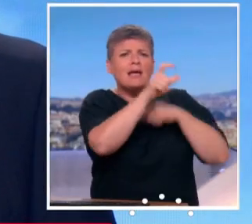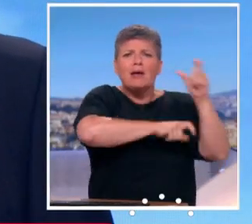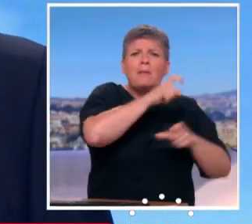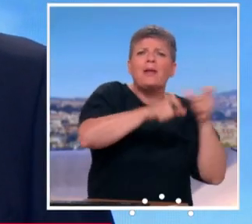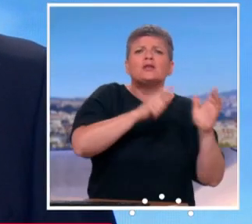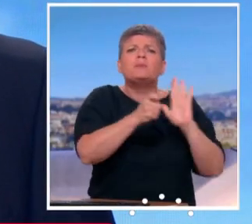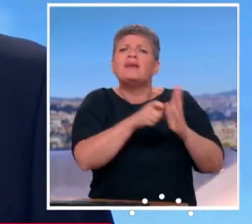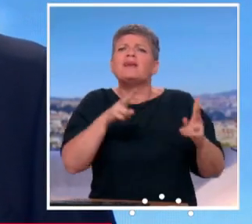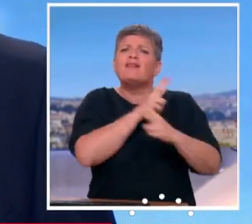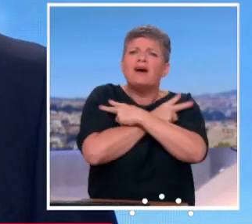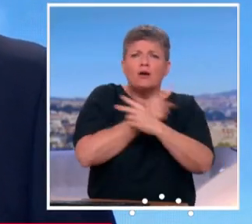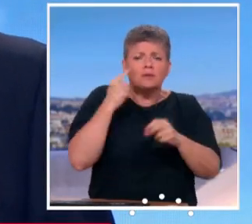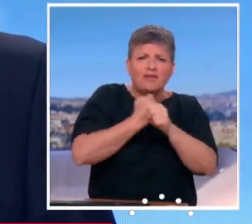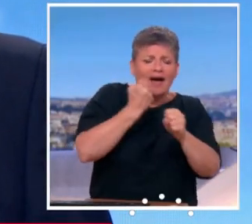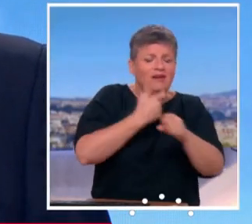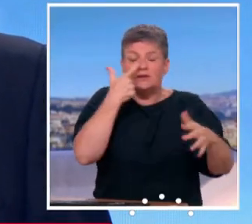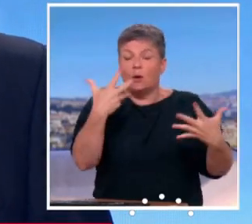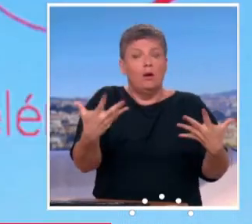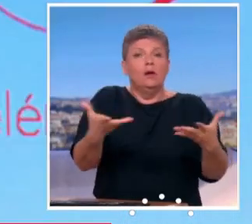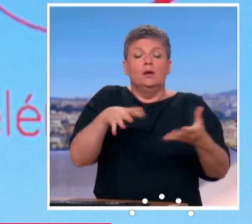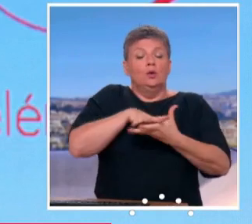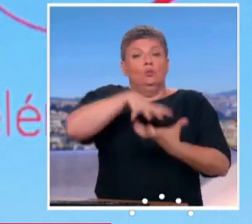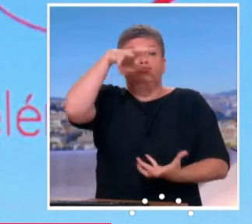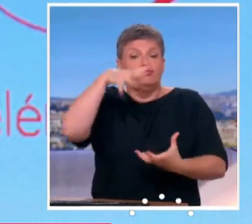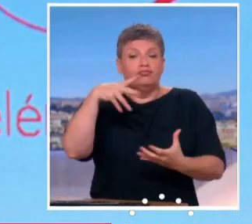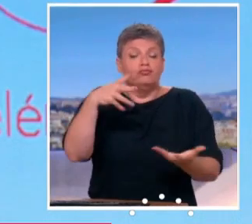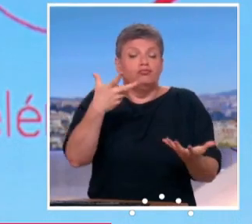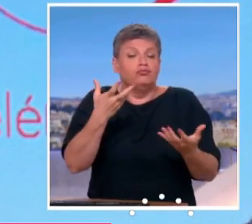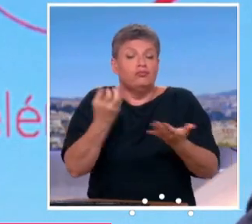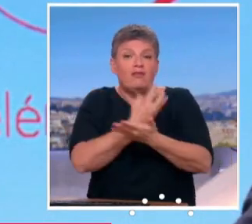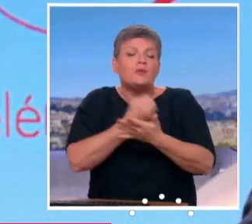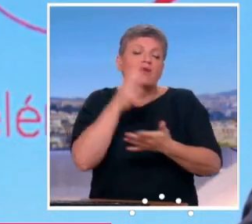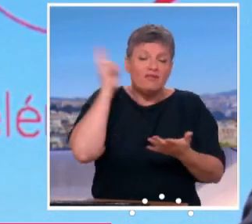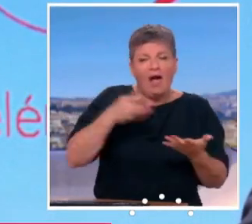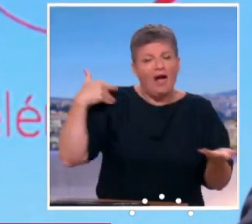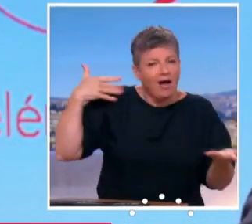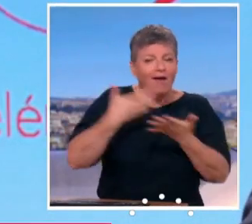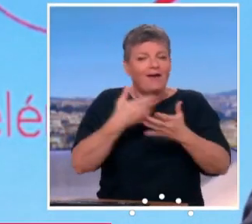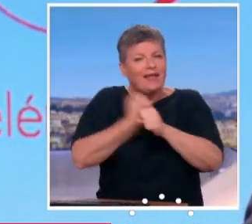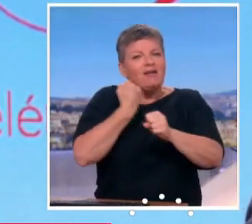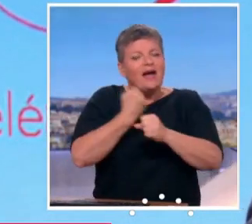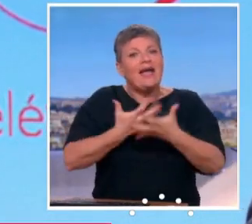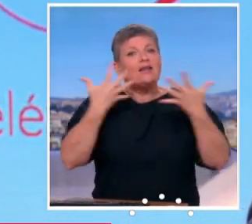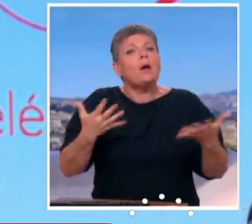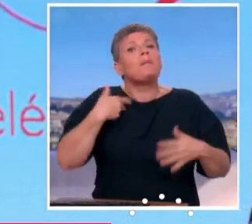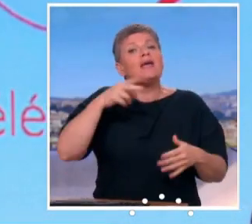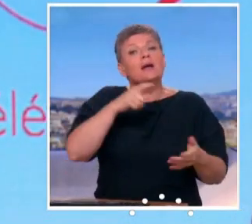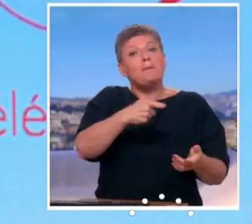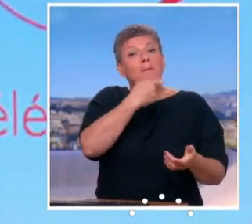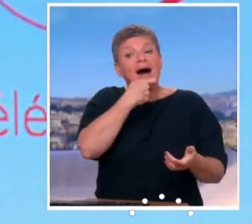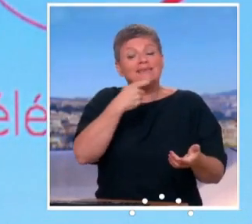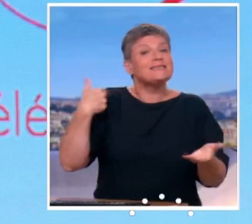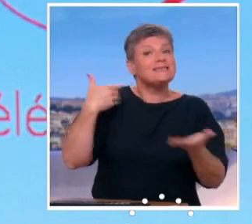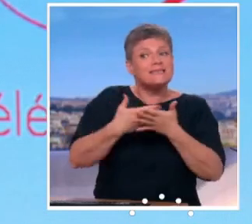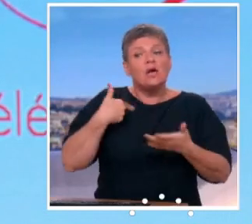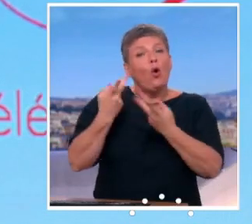'effectivement ils ont dû absorber une nouvelle masse d'informations considérable. – Ils sont dans leur rôle, mais on peut peut-être ajouter que depuis le mois de mars, j'ai autorisé la Caisse nationale d'assurance vieillesse